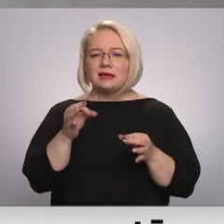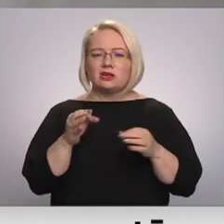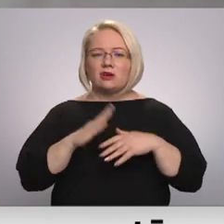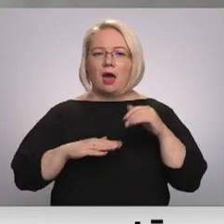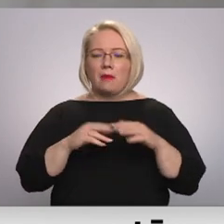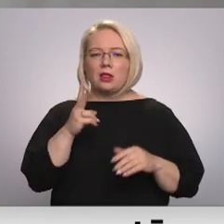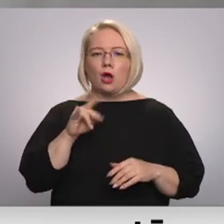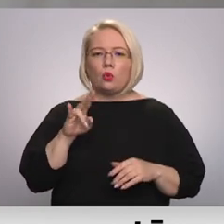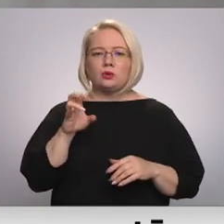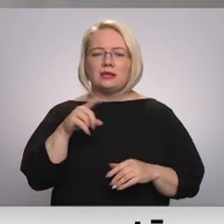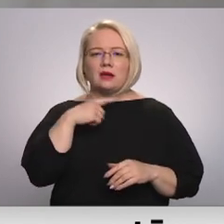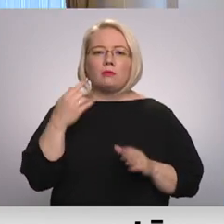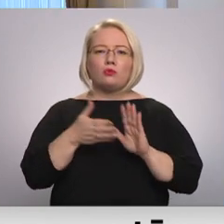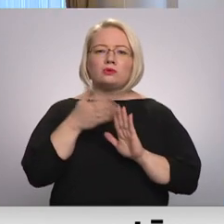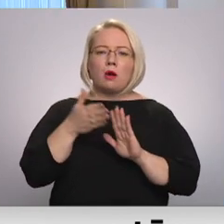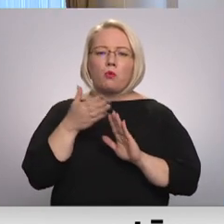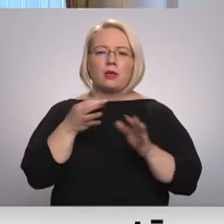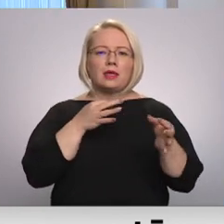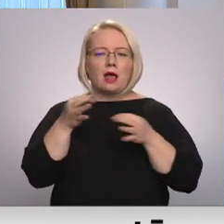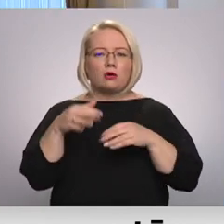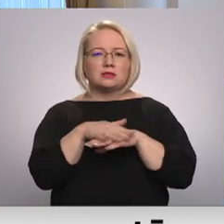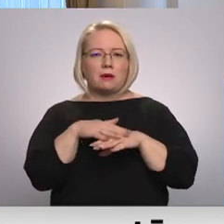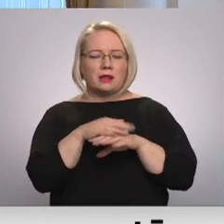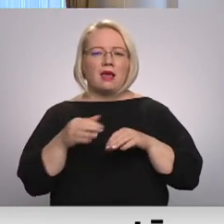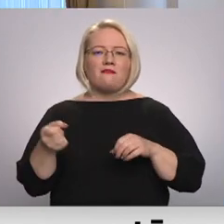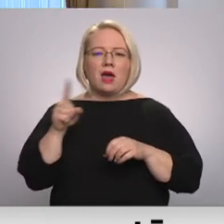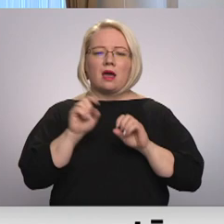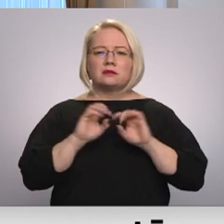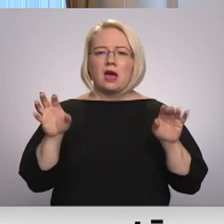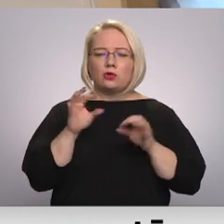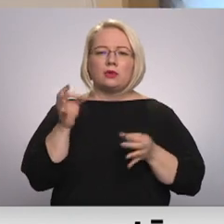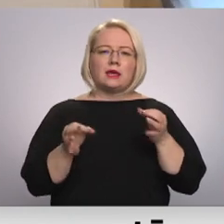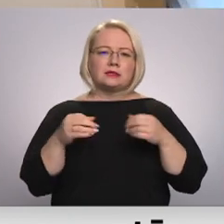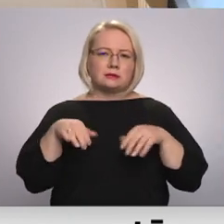Kucina vēlas uzlabot dialogu ar saviedrību, vairāk skaidrojot tiesas spriedumus.